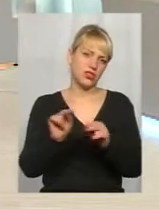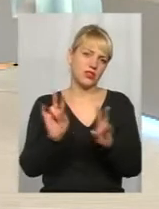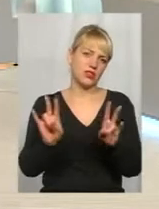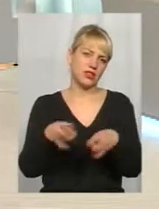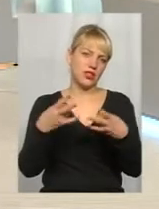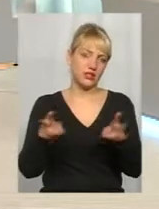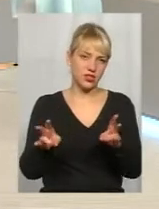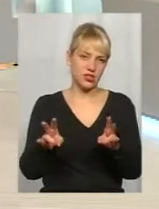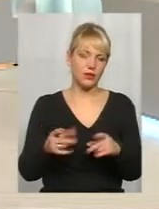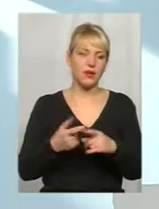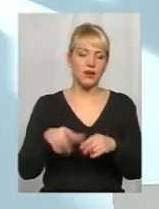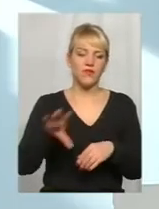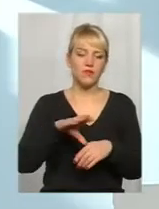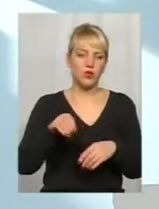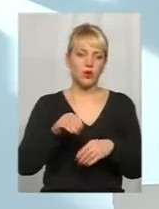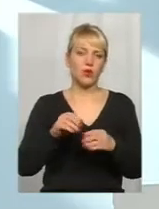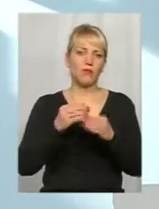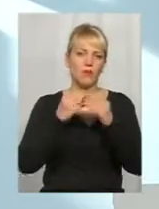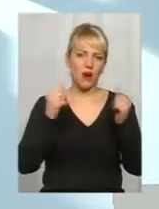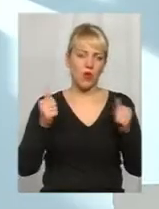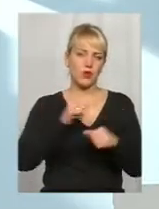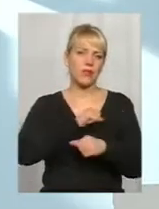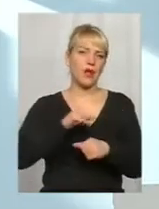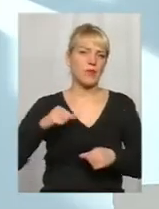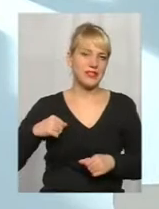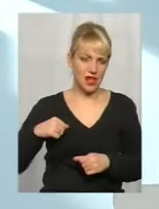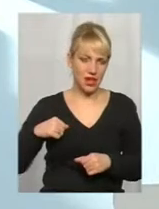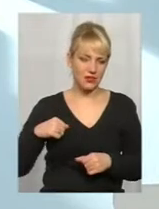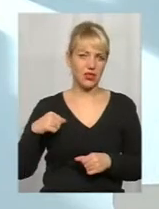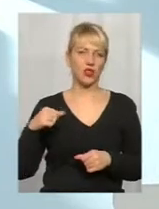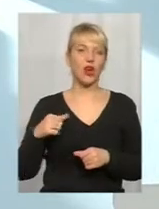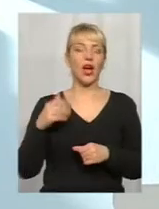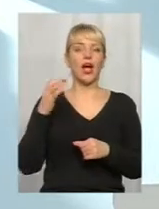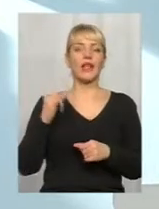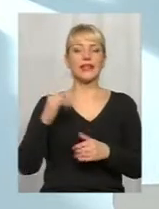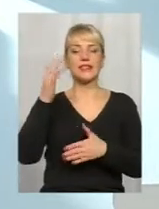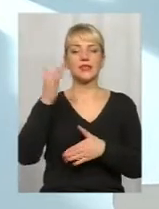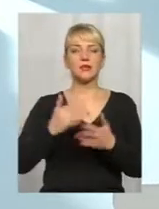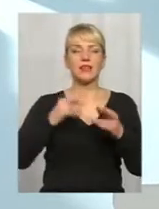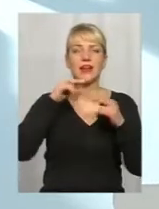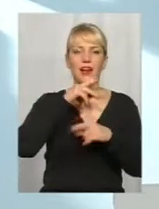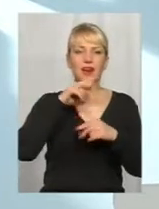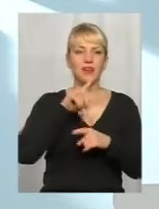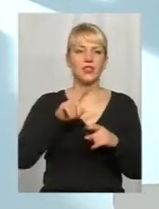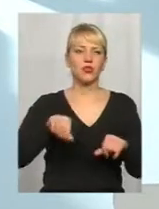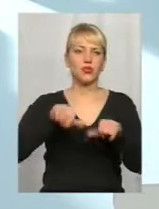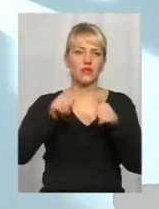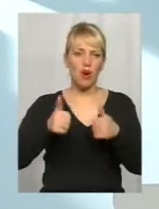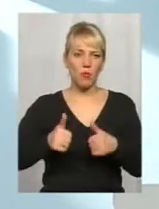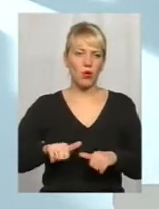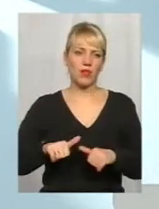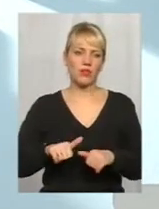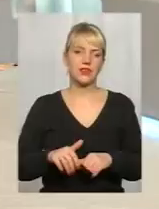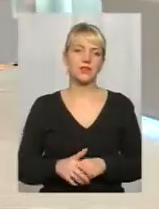незачем. Це все проходит самостоятельно. Скажем так, тот список лекарств, який сформувався по